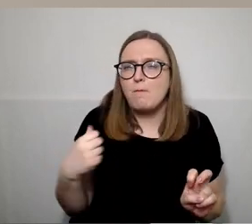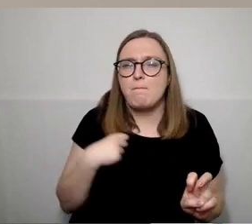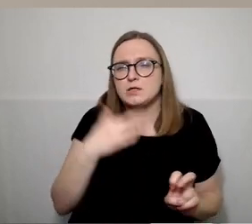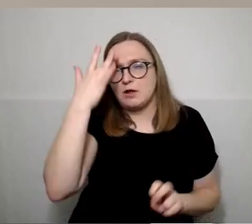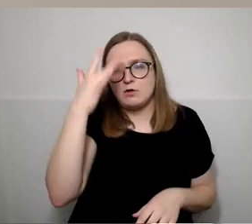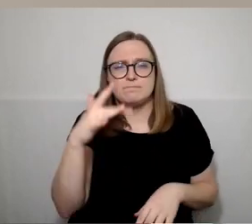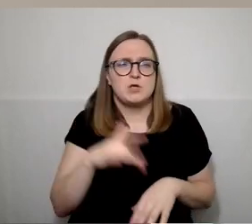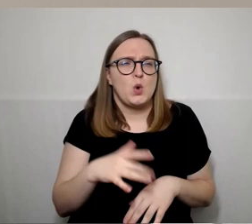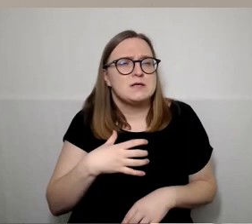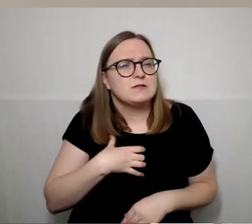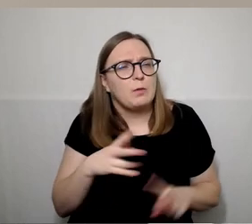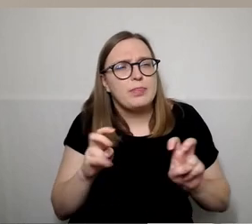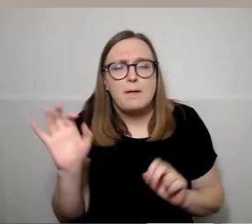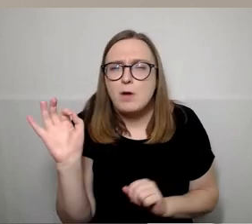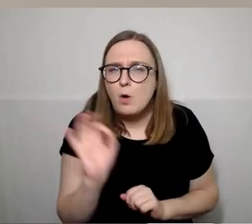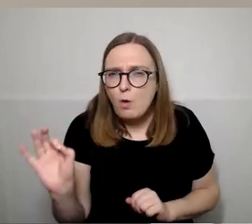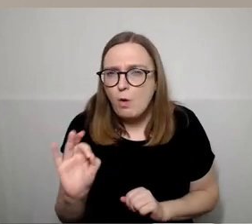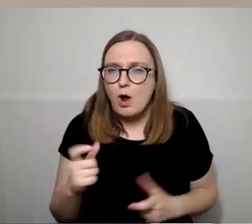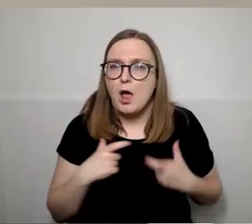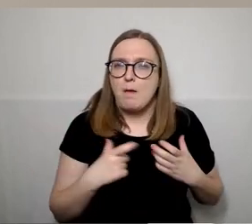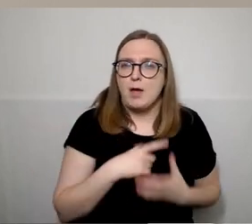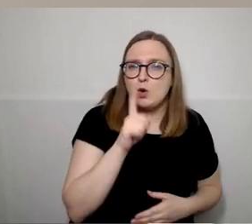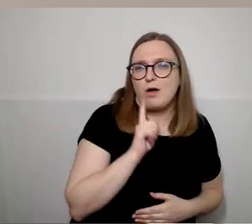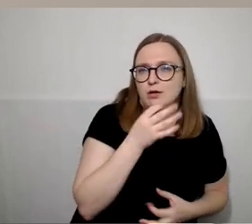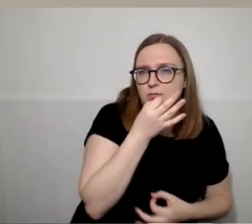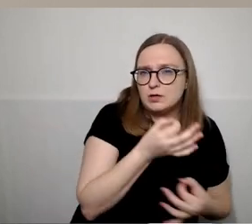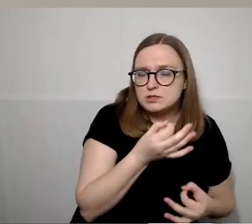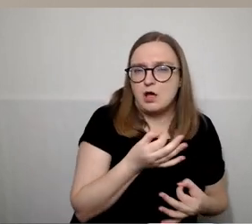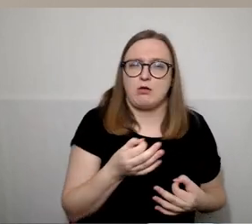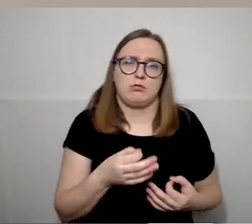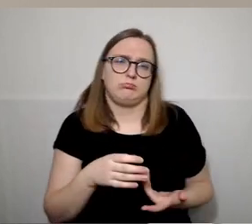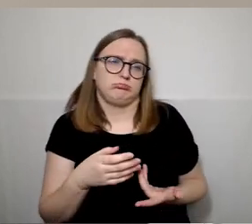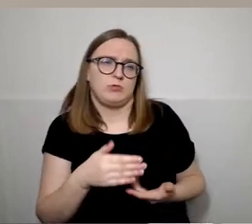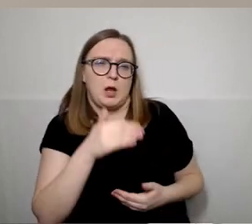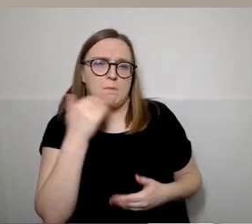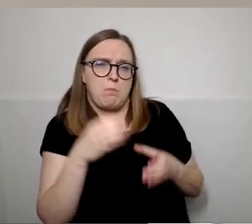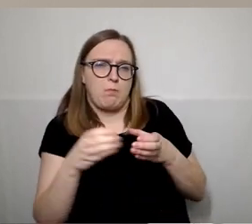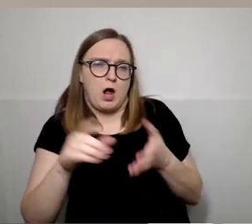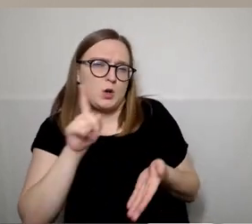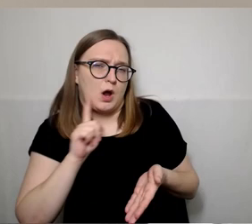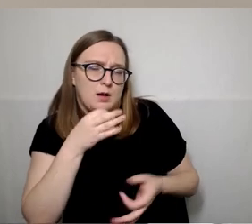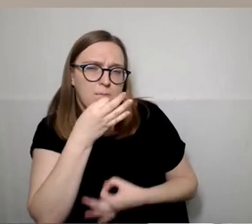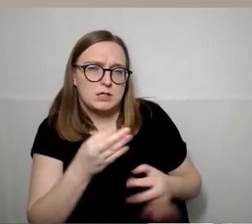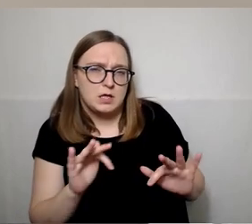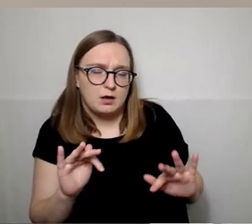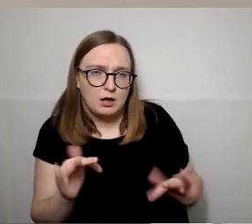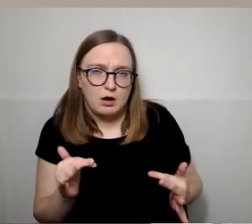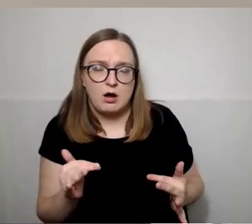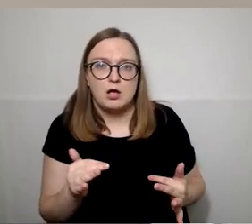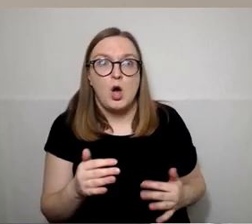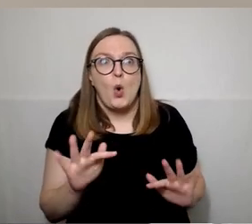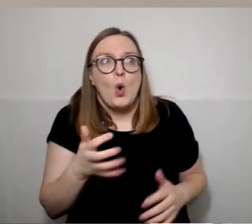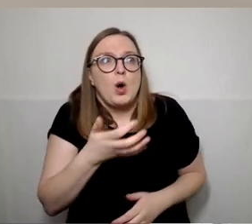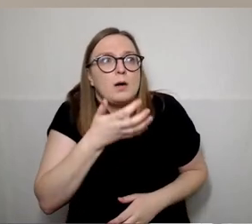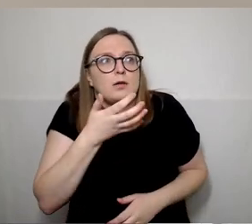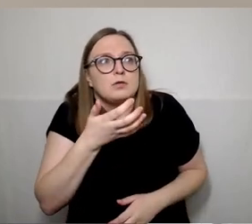su kandidatais į tarybą, su kandidatais į merus, ko nepaminėjom, ką jums atrodo dar svarbu paminėti, pasakyti, kad rinkėjai